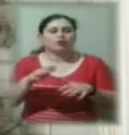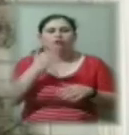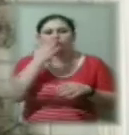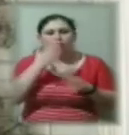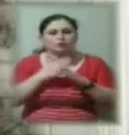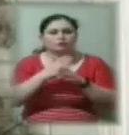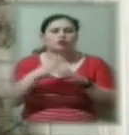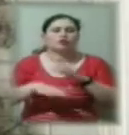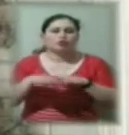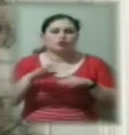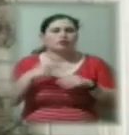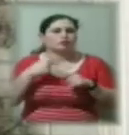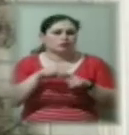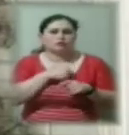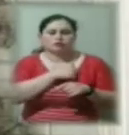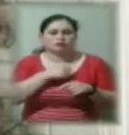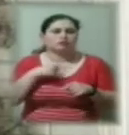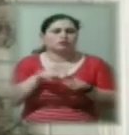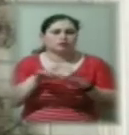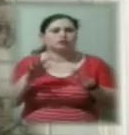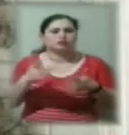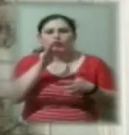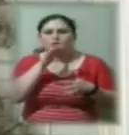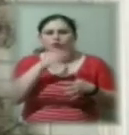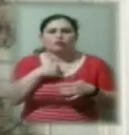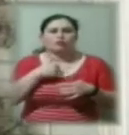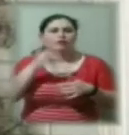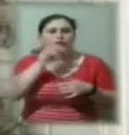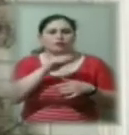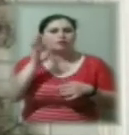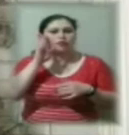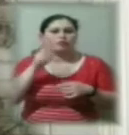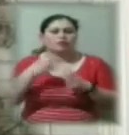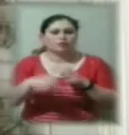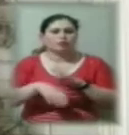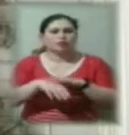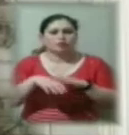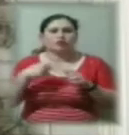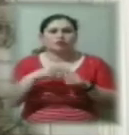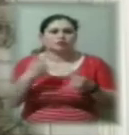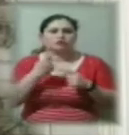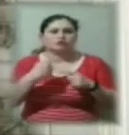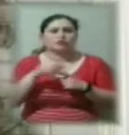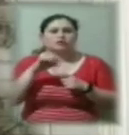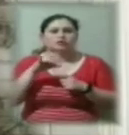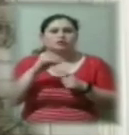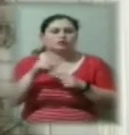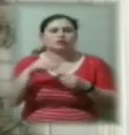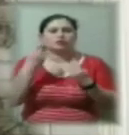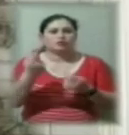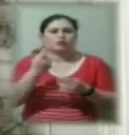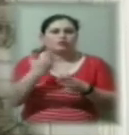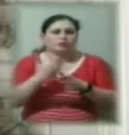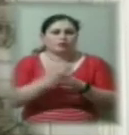мене самою була така ситуація, коли з моєї вини зламали руку хлопцю. І, звичайно, медсестра має надати першу медичну допомогу.